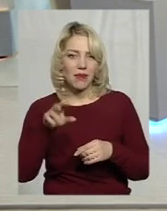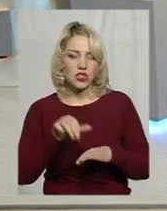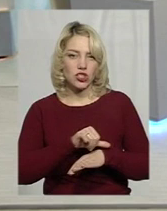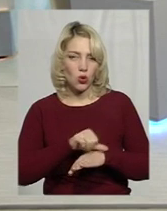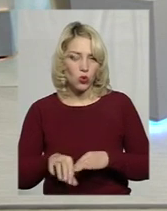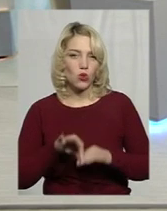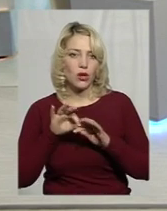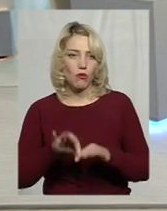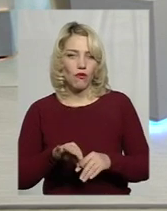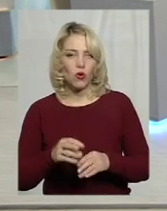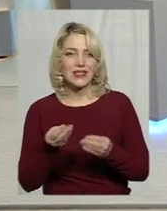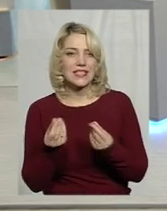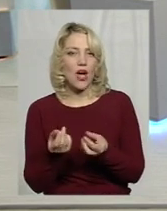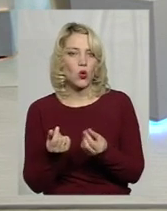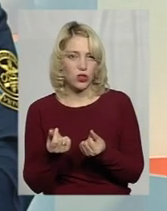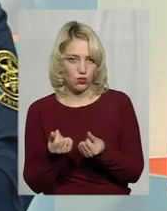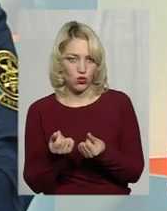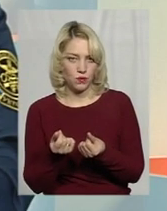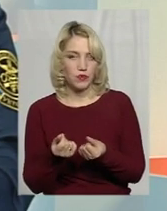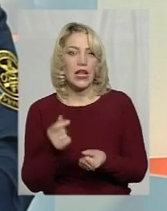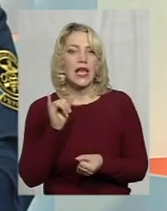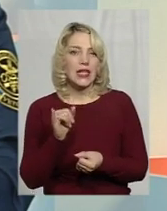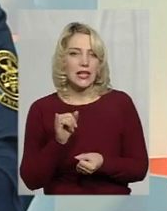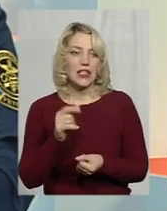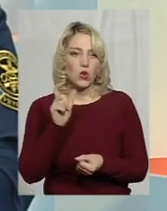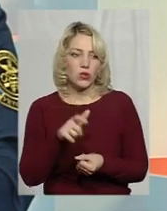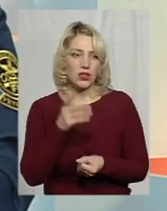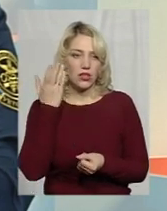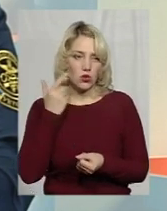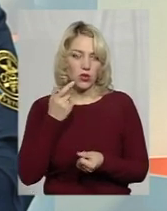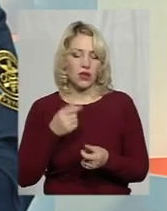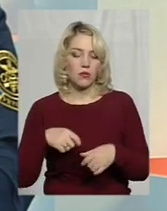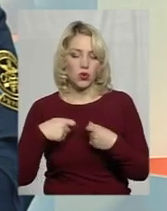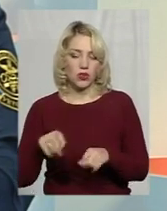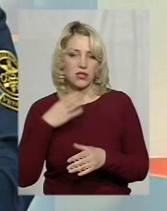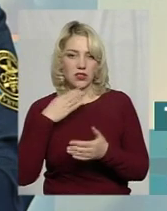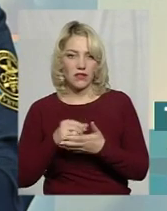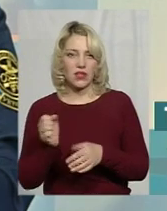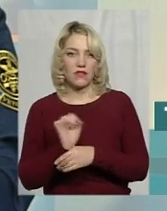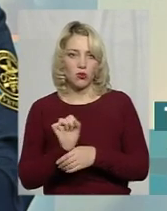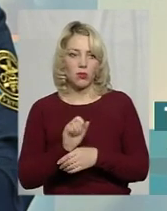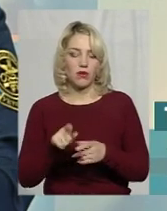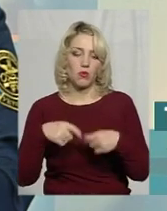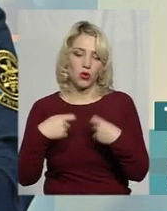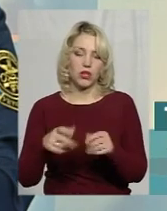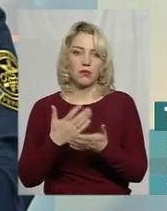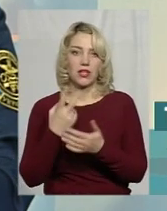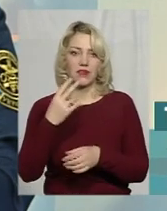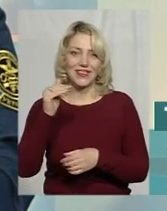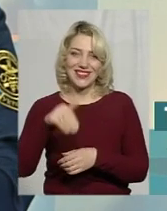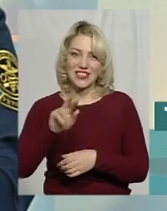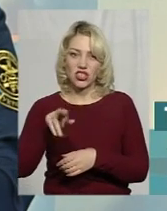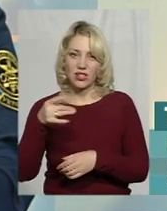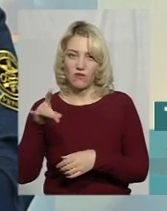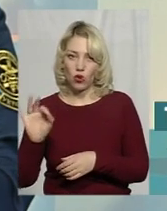проводяться за готівку. І людина, продаючи свій автомобіль, вона поставила його, наприклад, на продаж за 2 тисячі євро, а